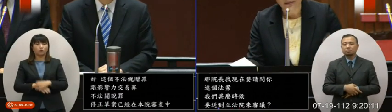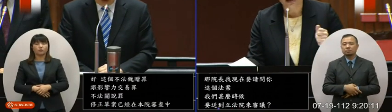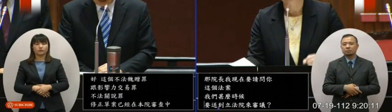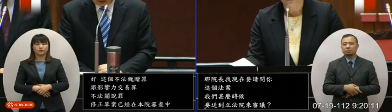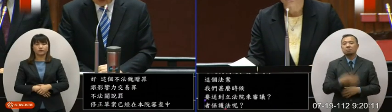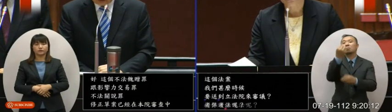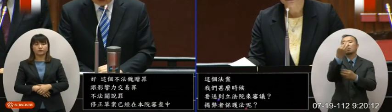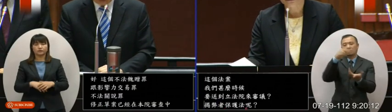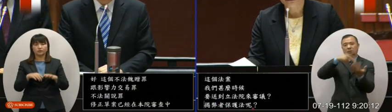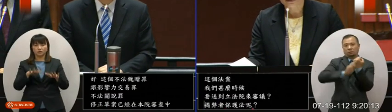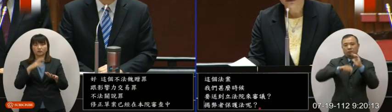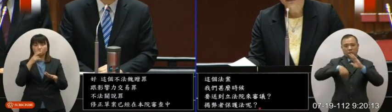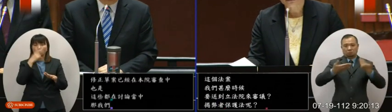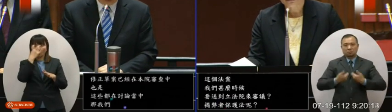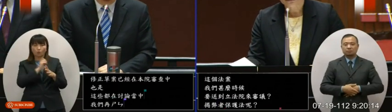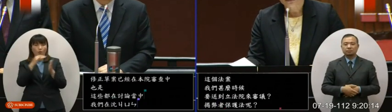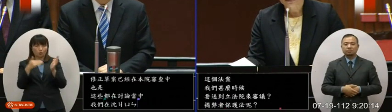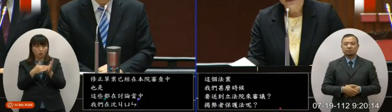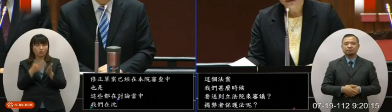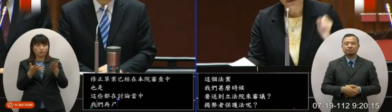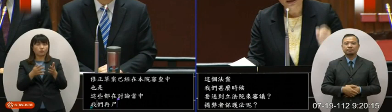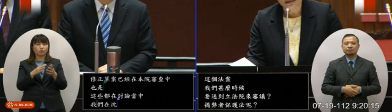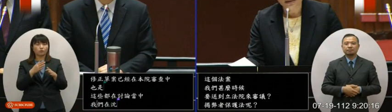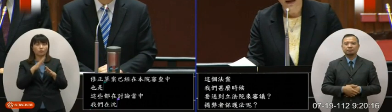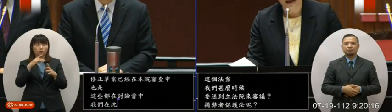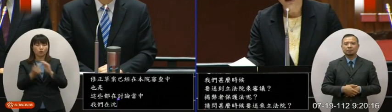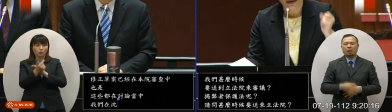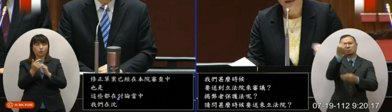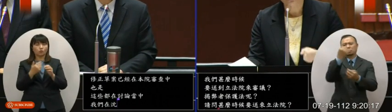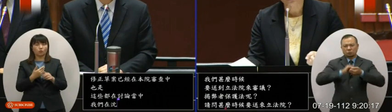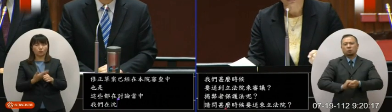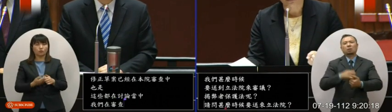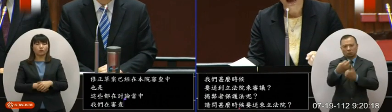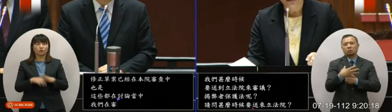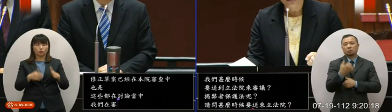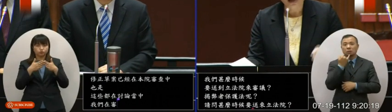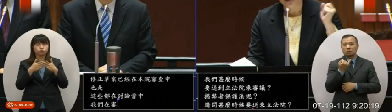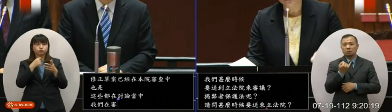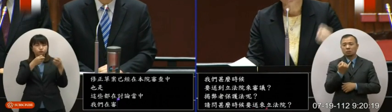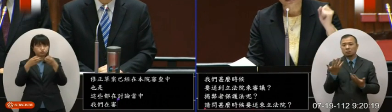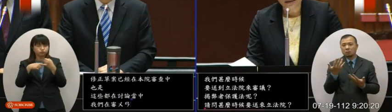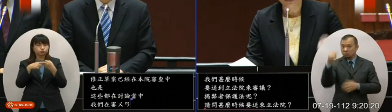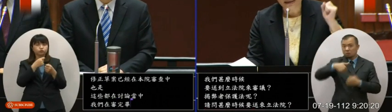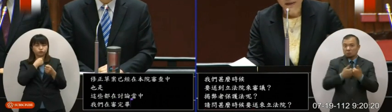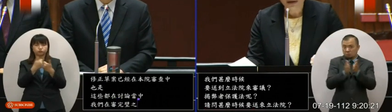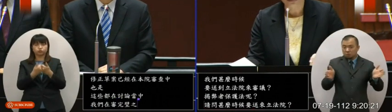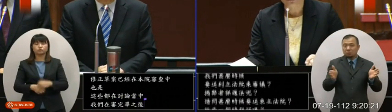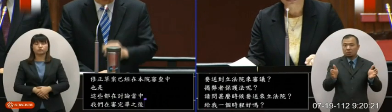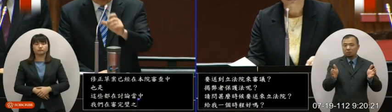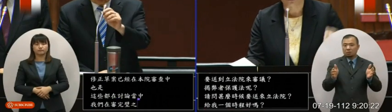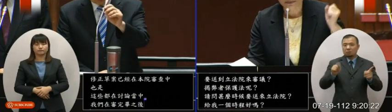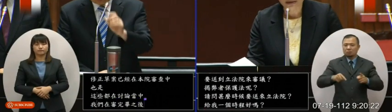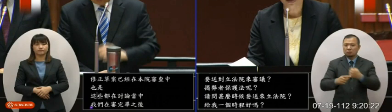问什么时候要送来立法院那我们呢在审讯完毕以后呢一定在经过给我一个失程好吗下一个会议就是本屆